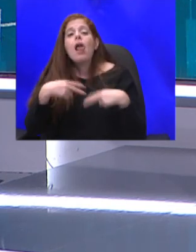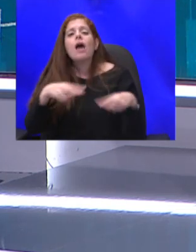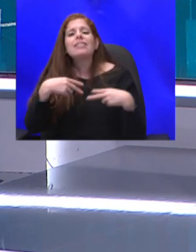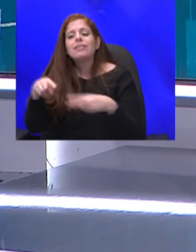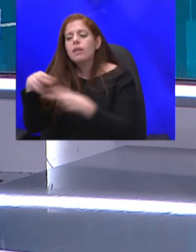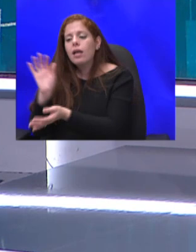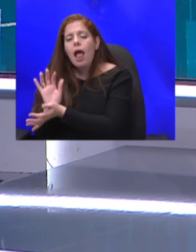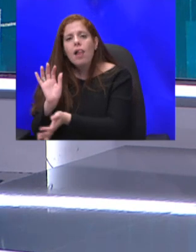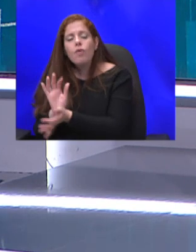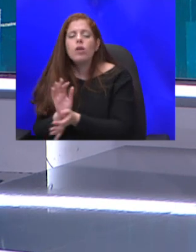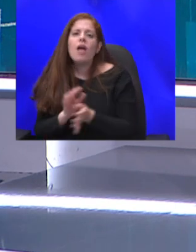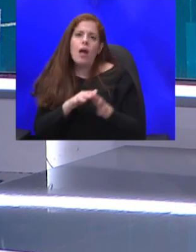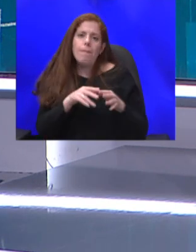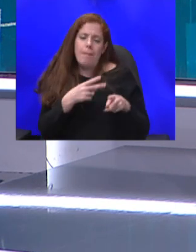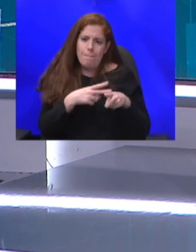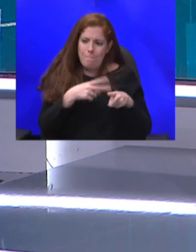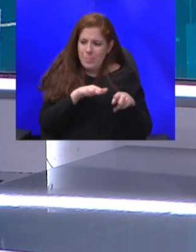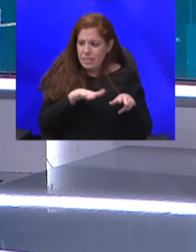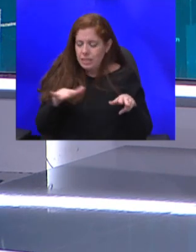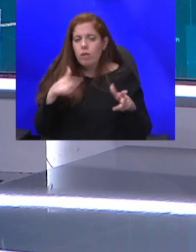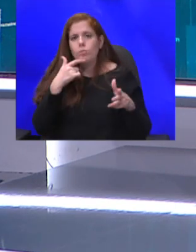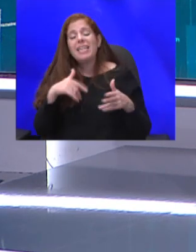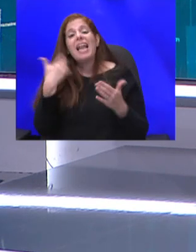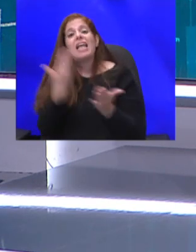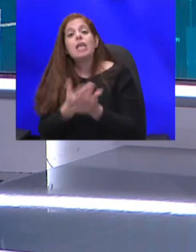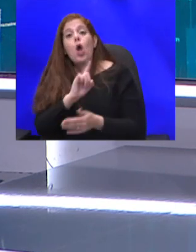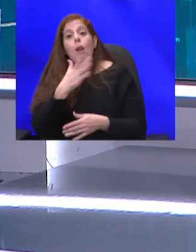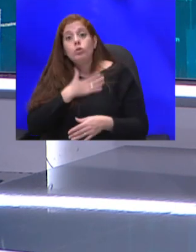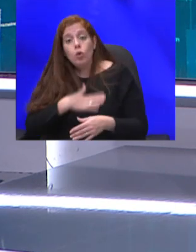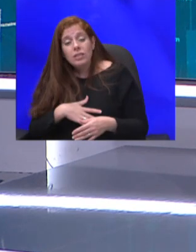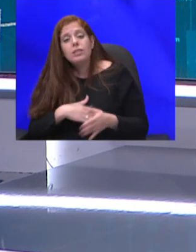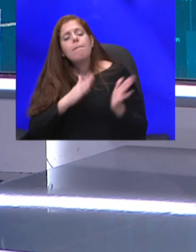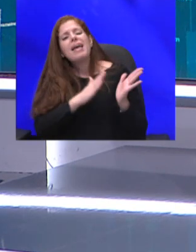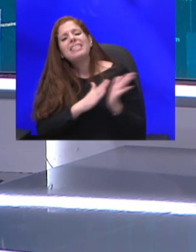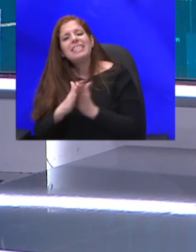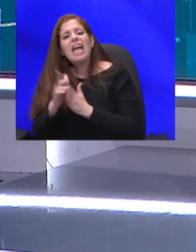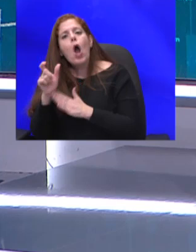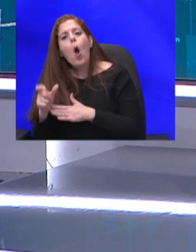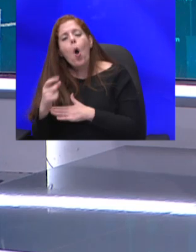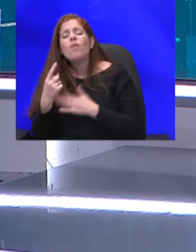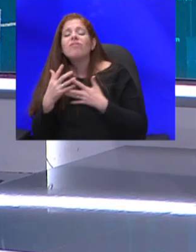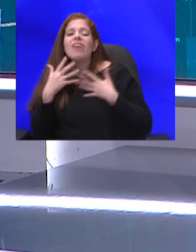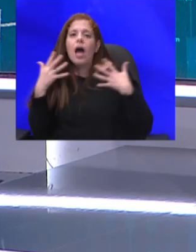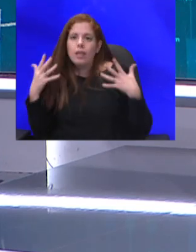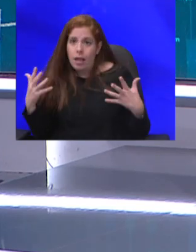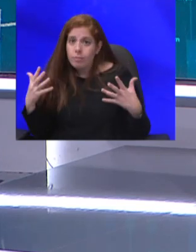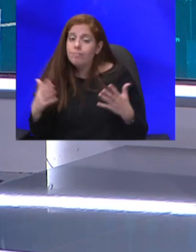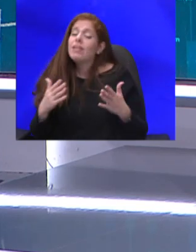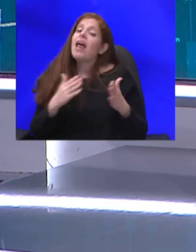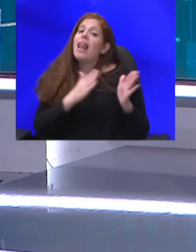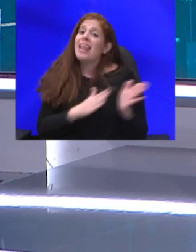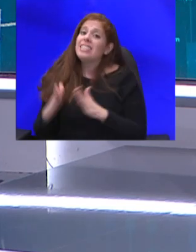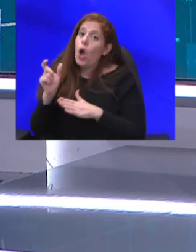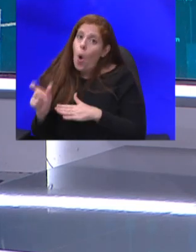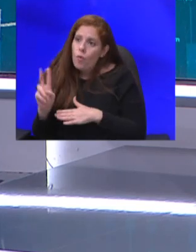במילים אחרות פשוט להציע לכל מי שרוצים הסדר חוב אחד ענק להסדרי חוב יש מחיר החוב ייפרס